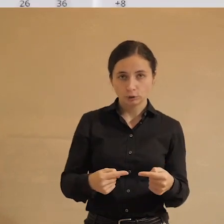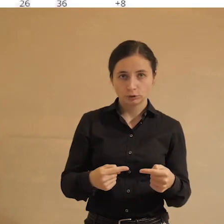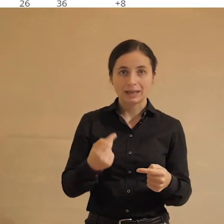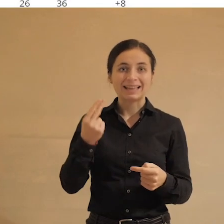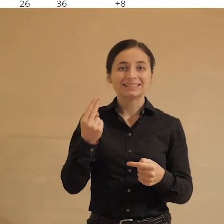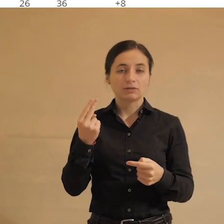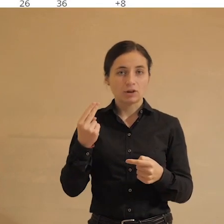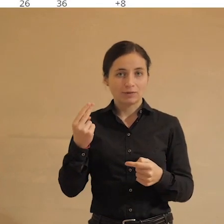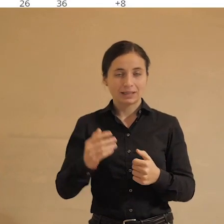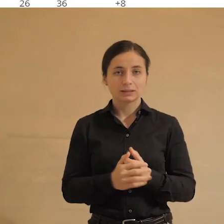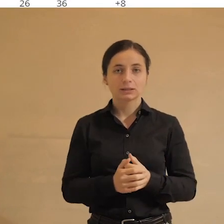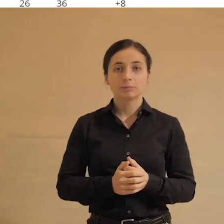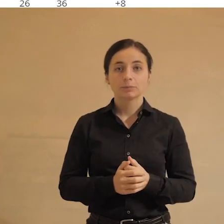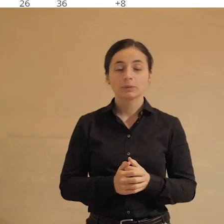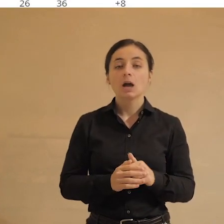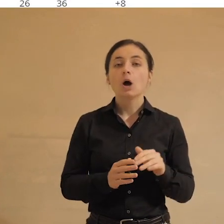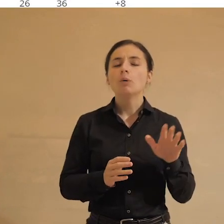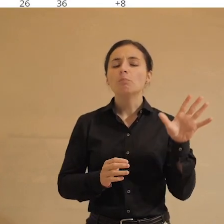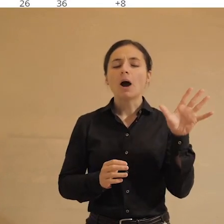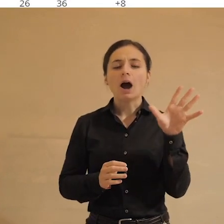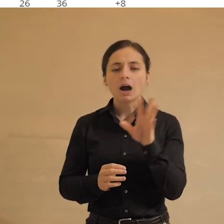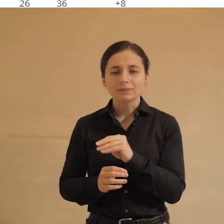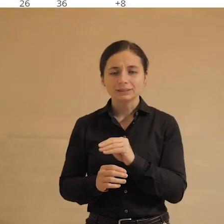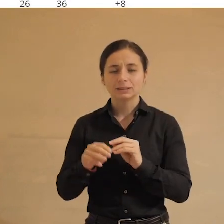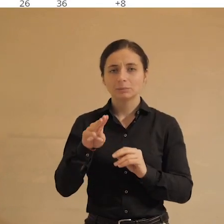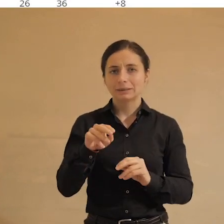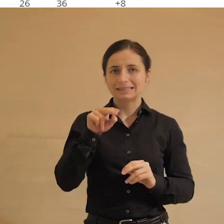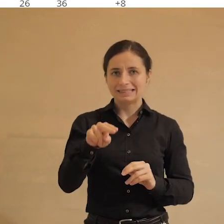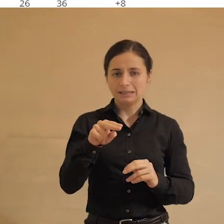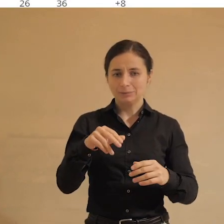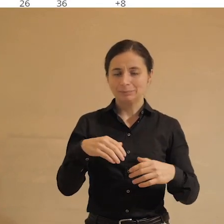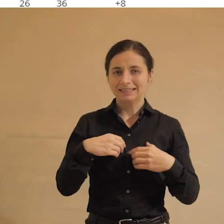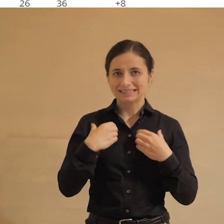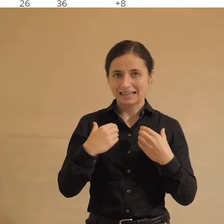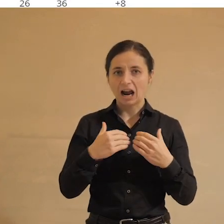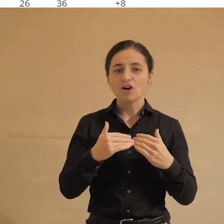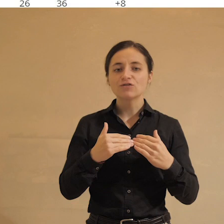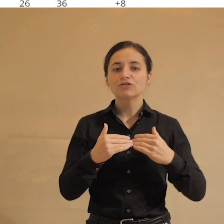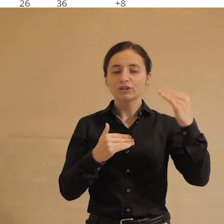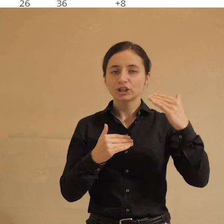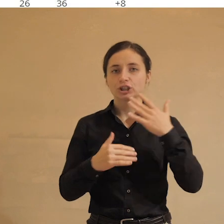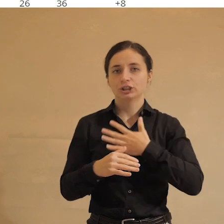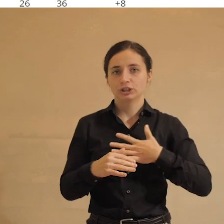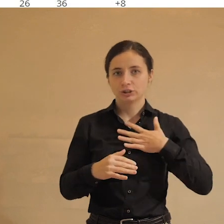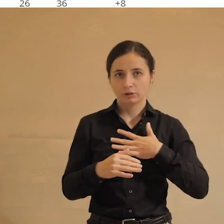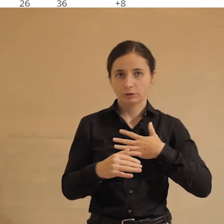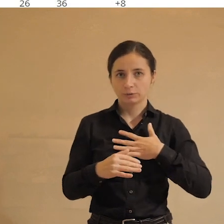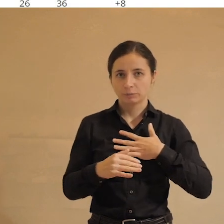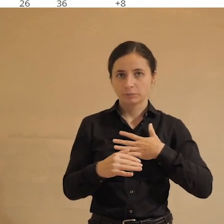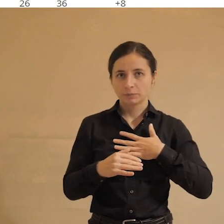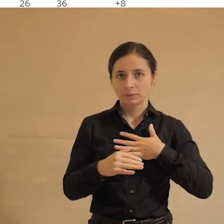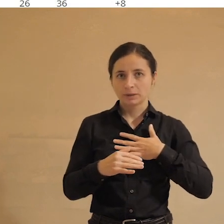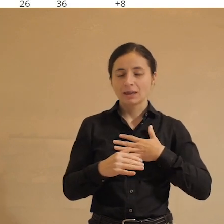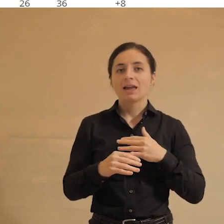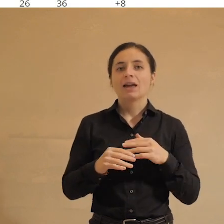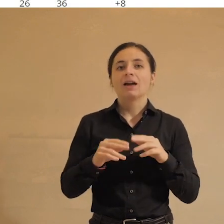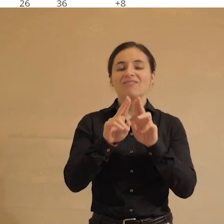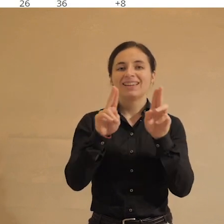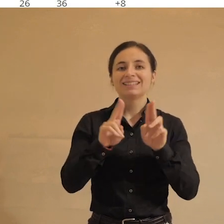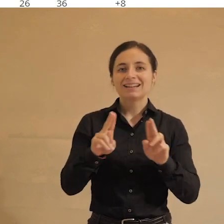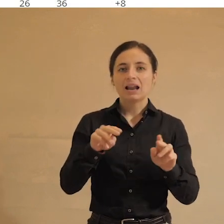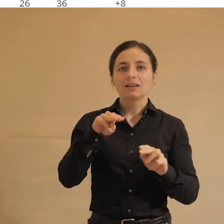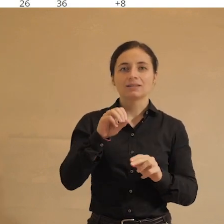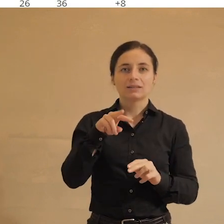с цифровизацией. Но по всем типам страхов выше тревожность у зрителей федеральных телеканалов.